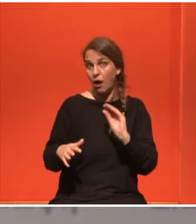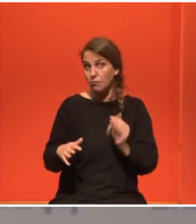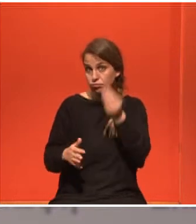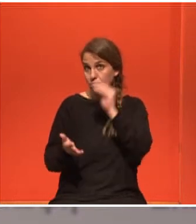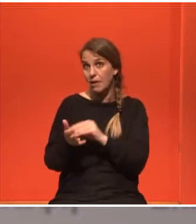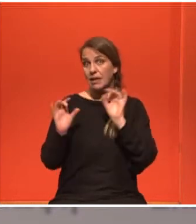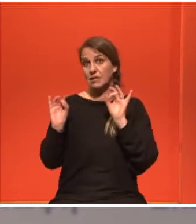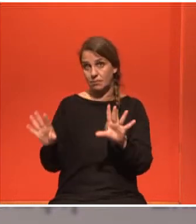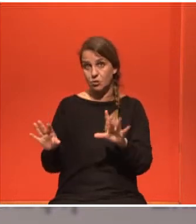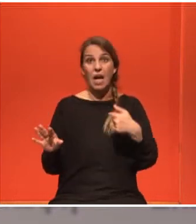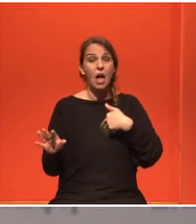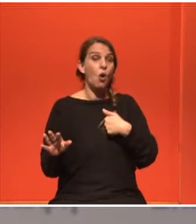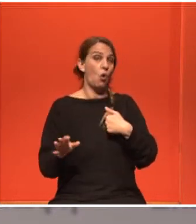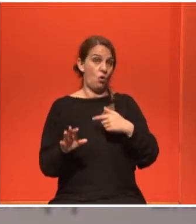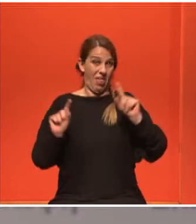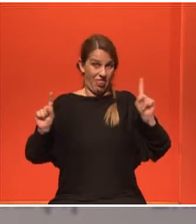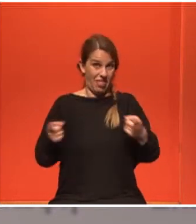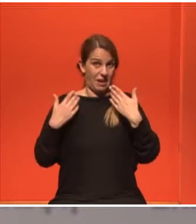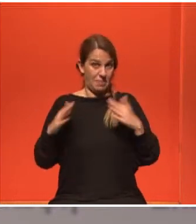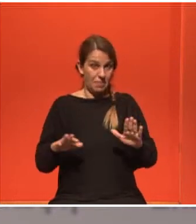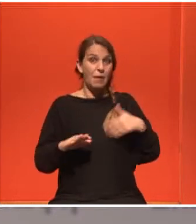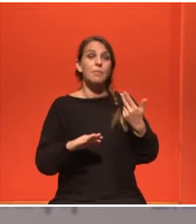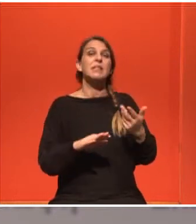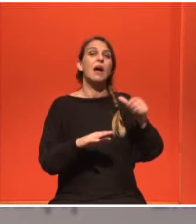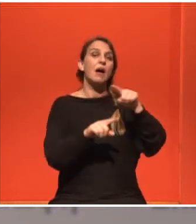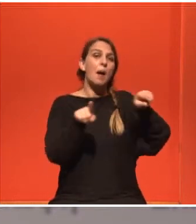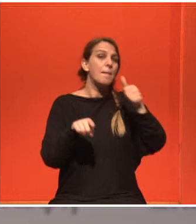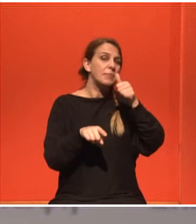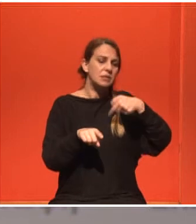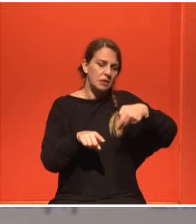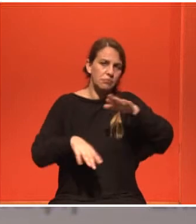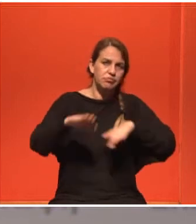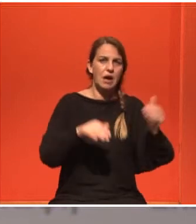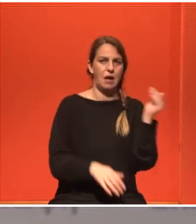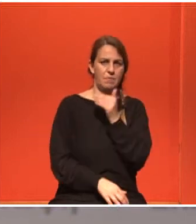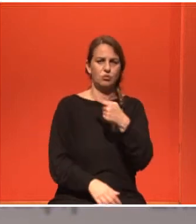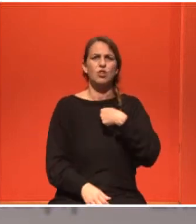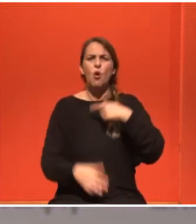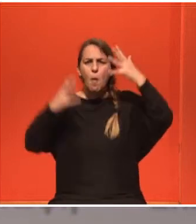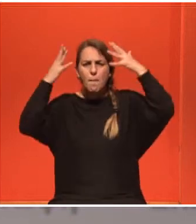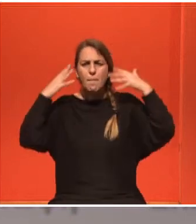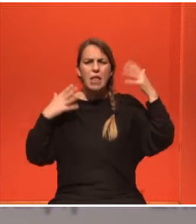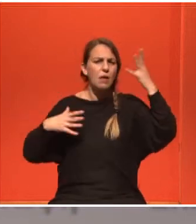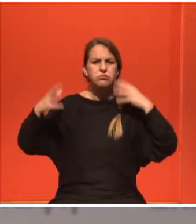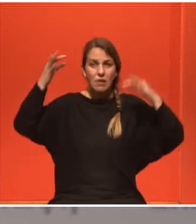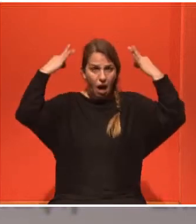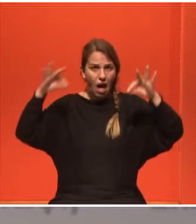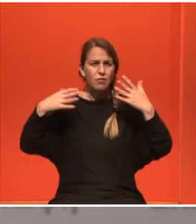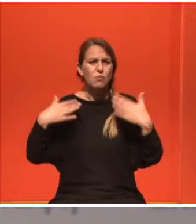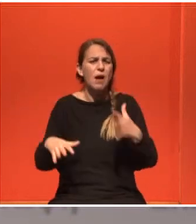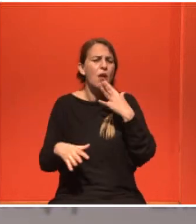μου τα χάσασα στη δεύτερη θεραπεία η οποία ήταν και πάρα πολύ δυνατή. Είναι πολύ δυνατές θεραπείας και έχω κάνει και πολλές θεραπείας γιατί είναι όλο το διάστημα αυτό.